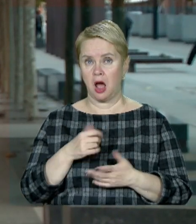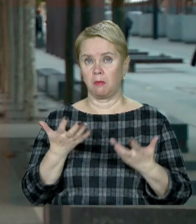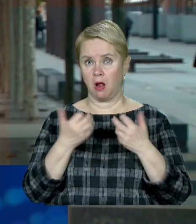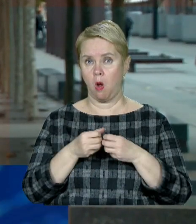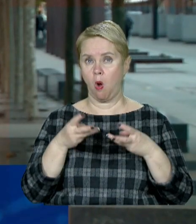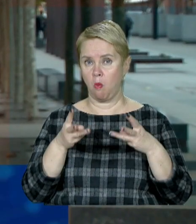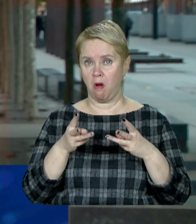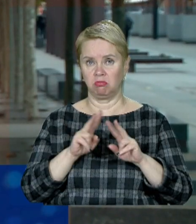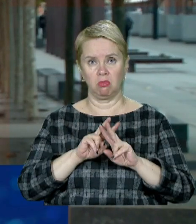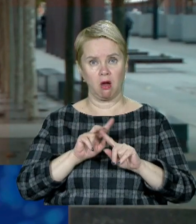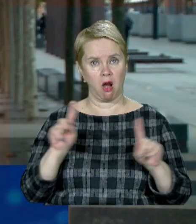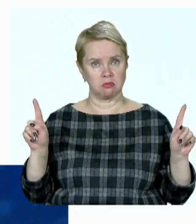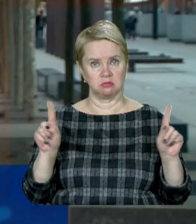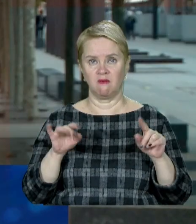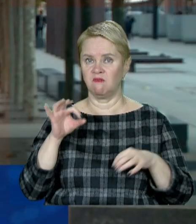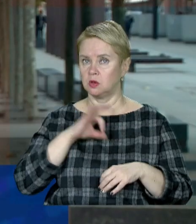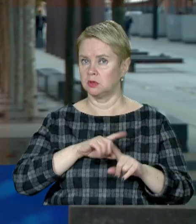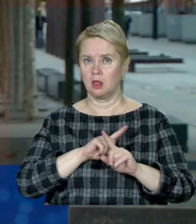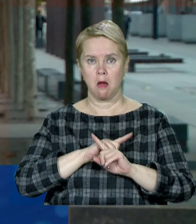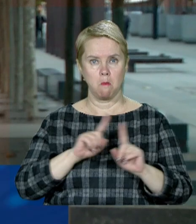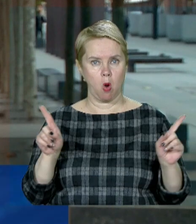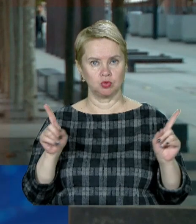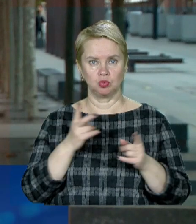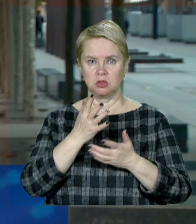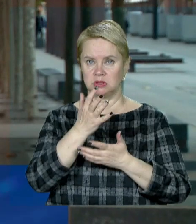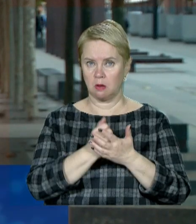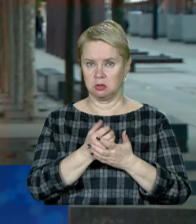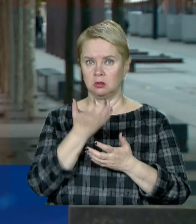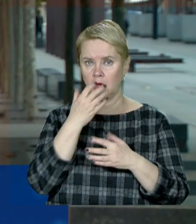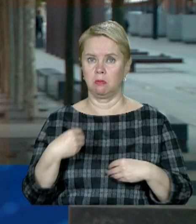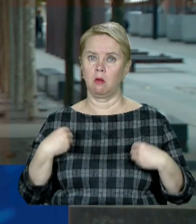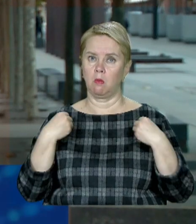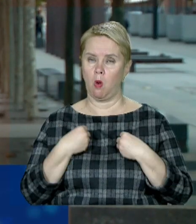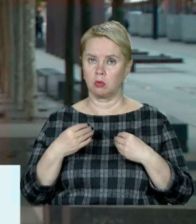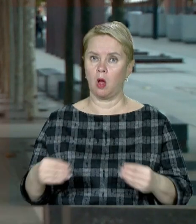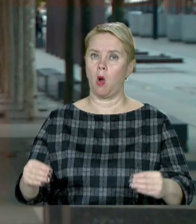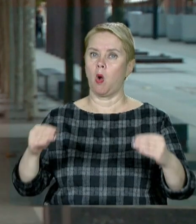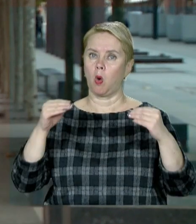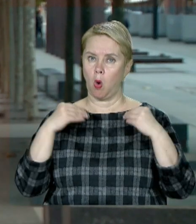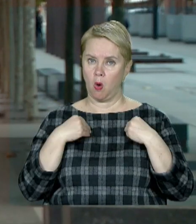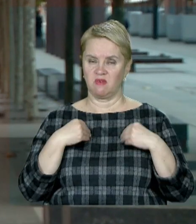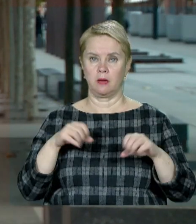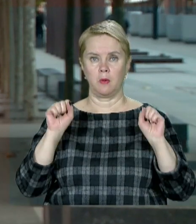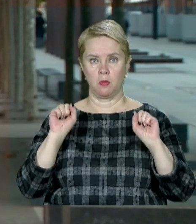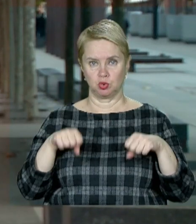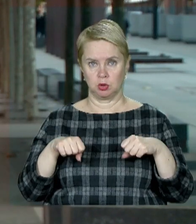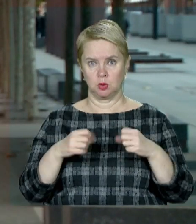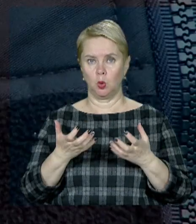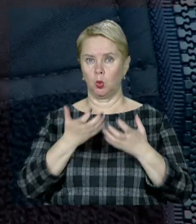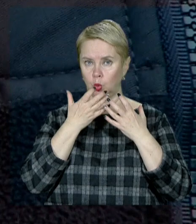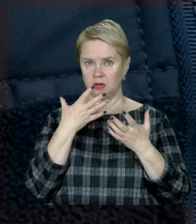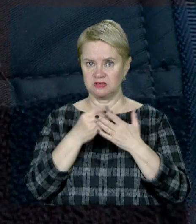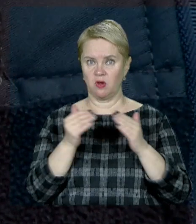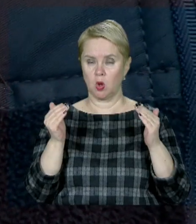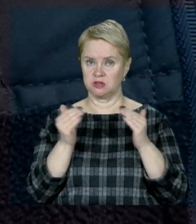опалення в ніякому разі використовувати не можна. Треба запастись теплим одягом, ковдрами, по можливості утеплити